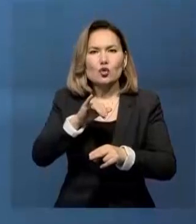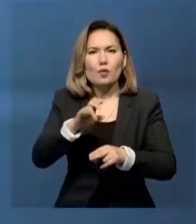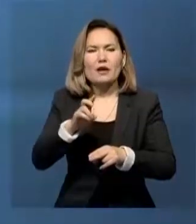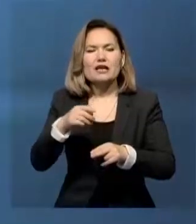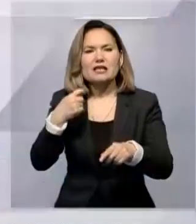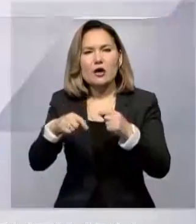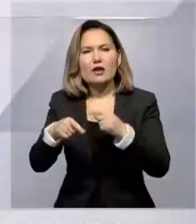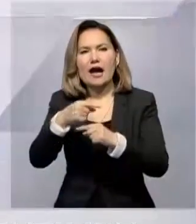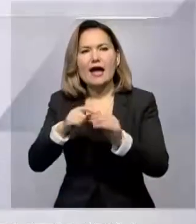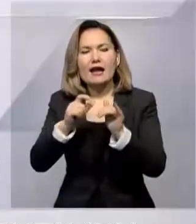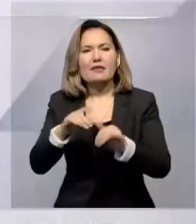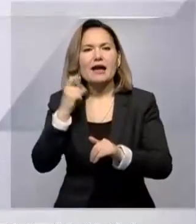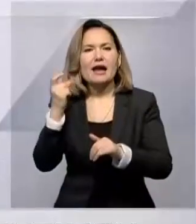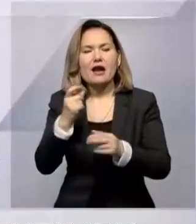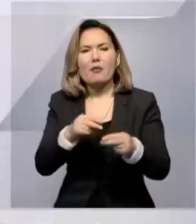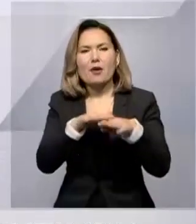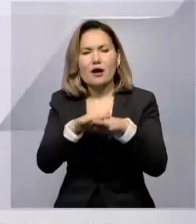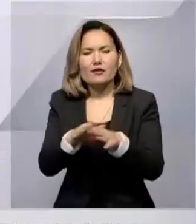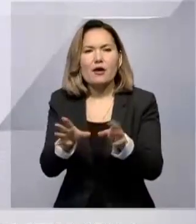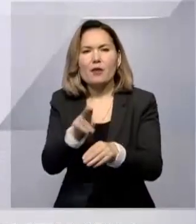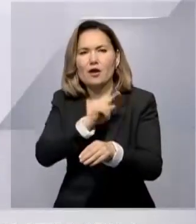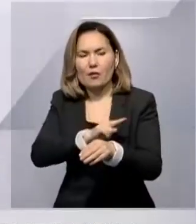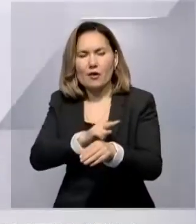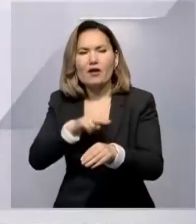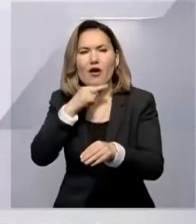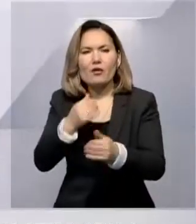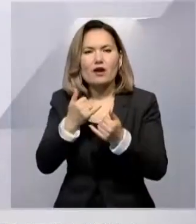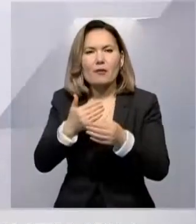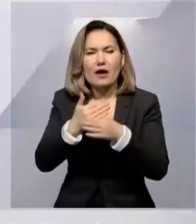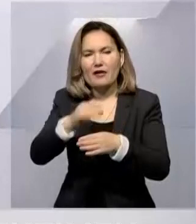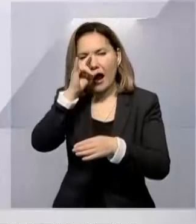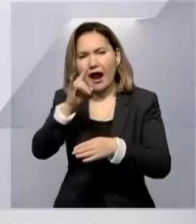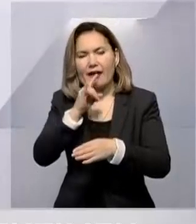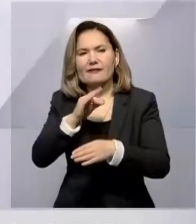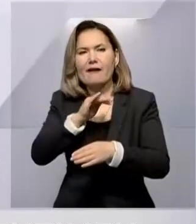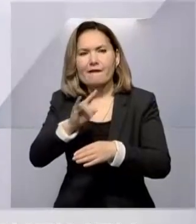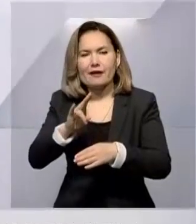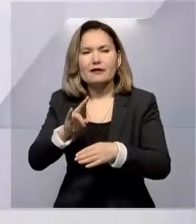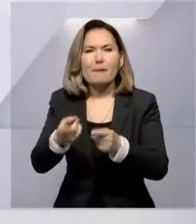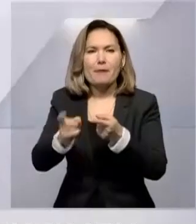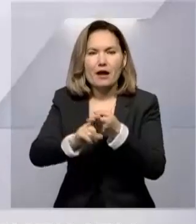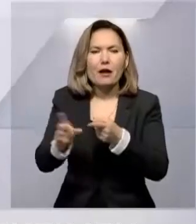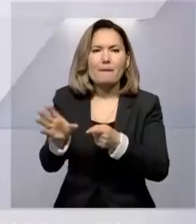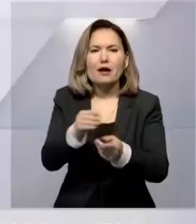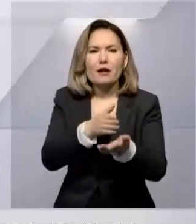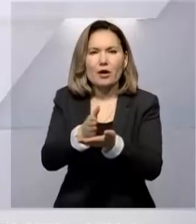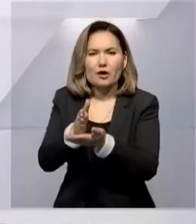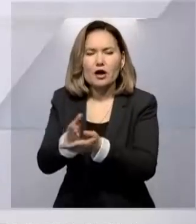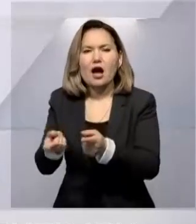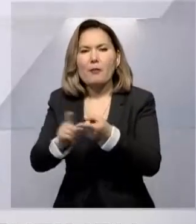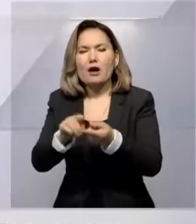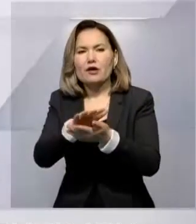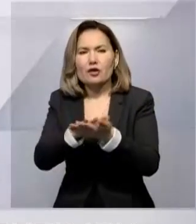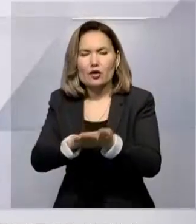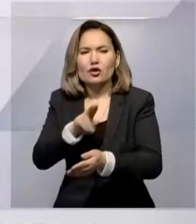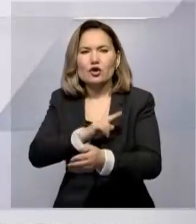экономикалық және инвестициялы ұқпалдастықтың айтуға баса мәнбере отырып, Қазақ Фин байландыстарының барлық бағыт бойынша ода нәрі